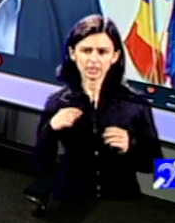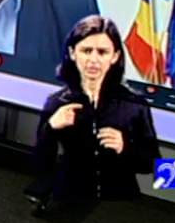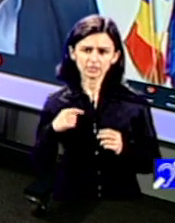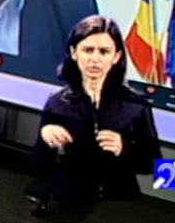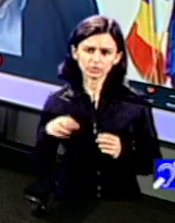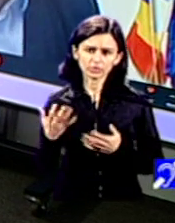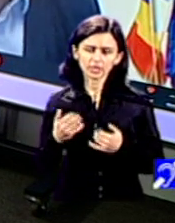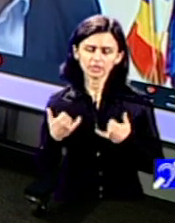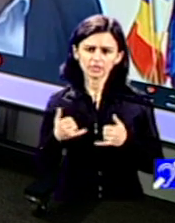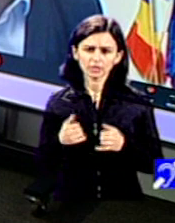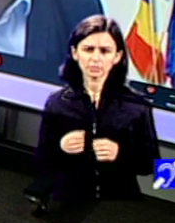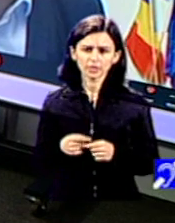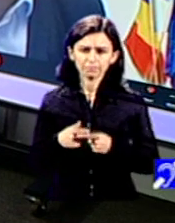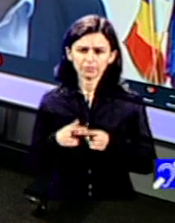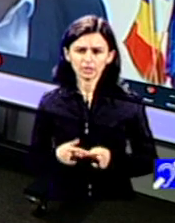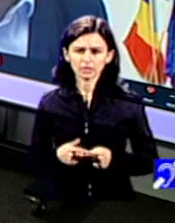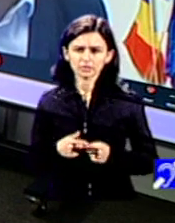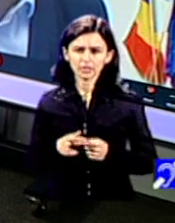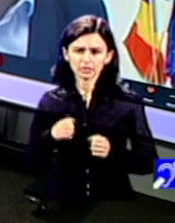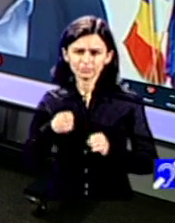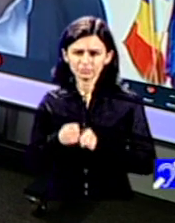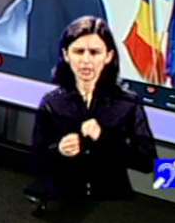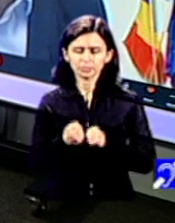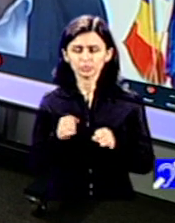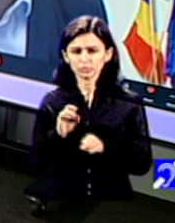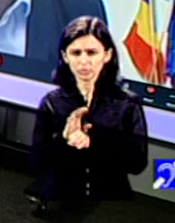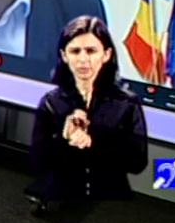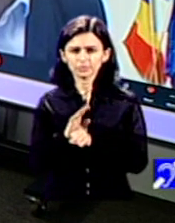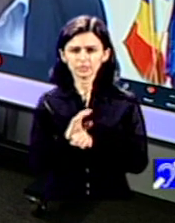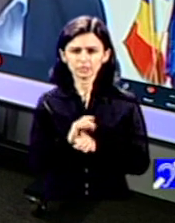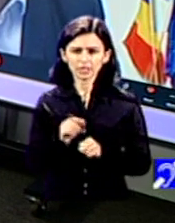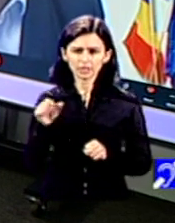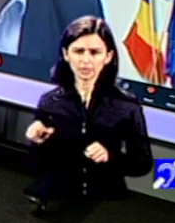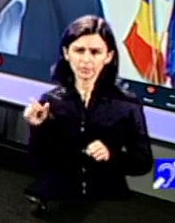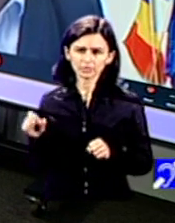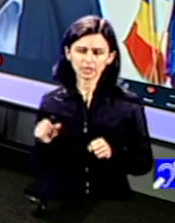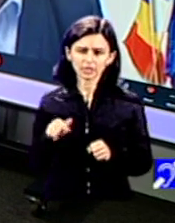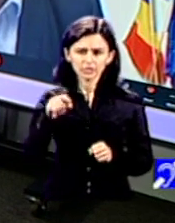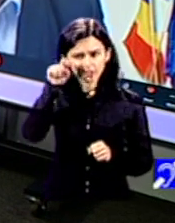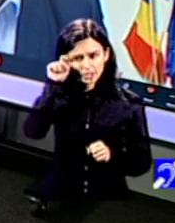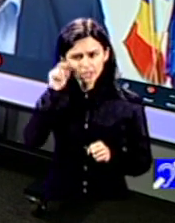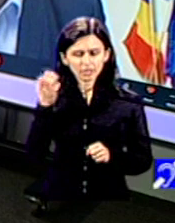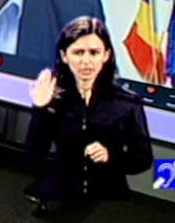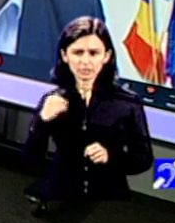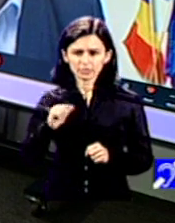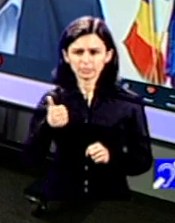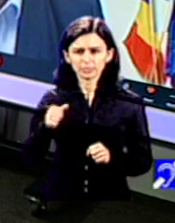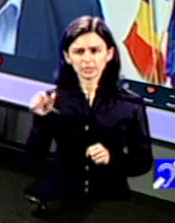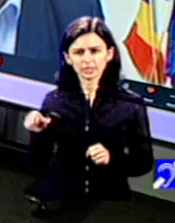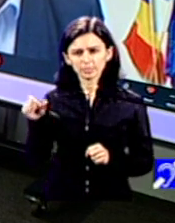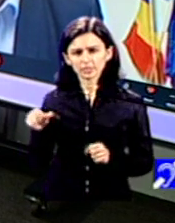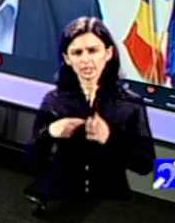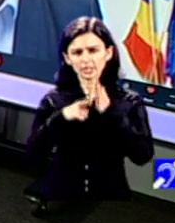prostituție, traficare. Cred că ați fost primul, dacă nu chiar singurul, din reprezentanția